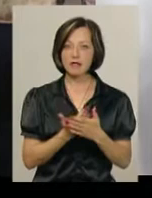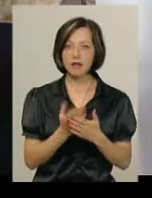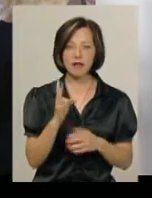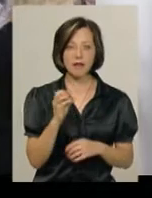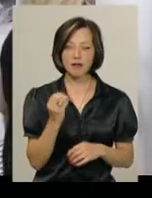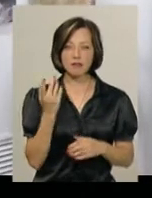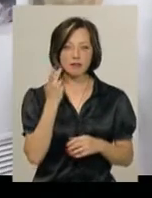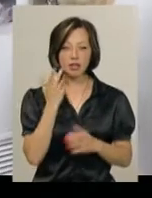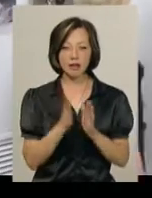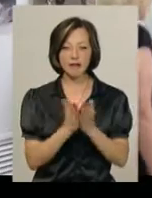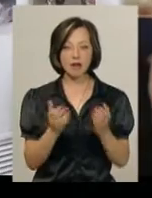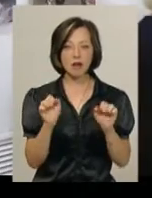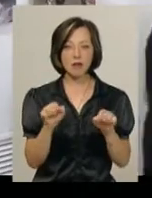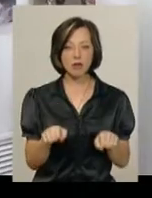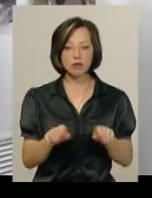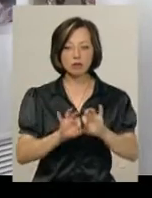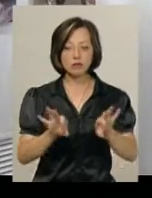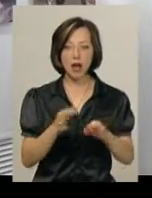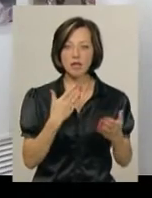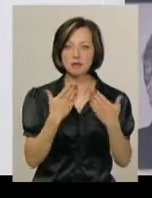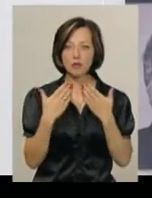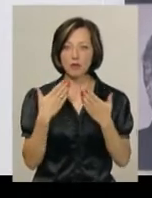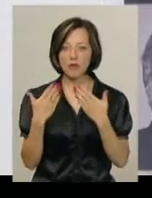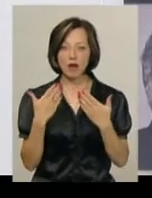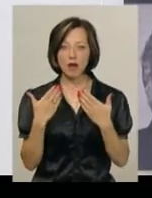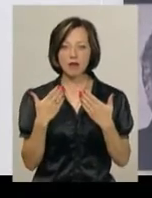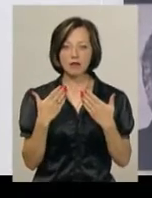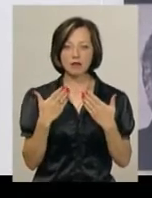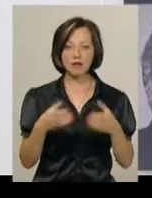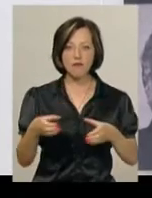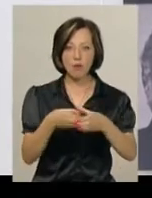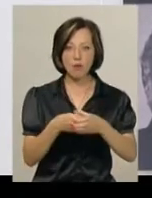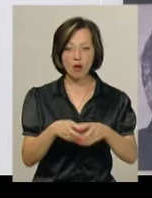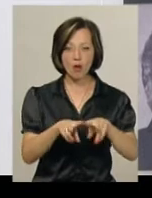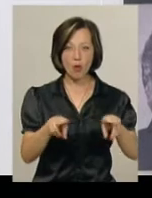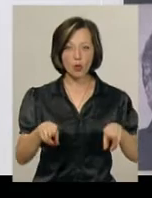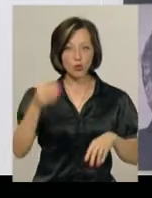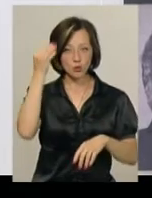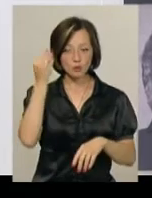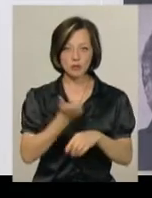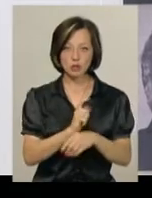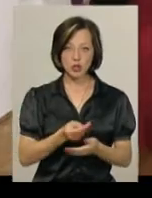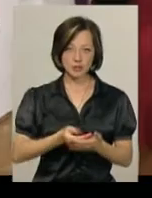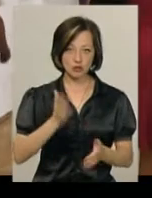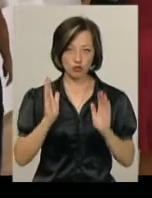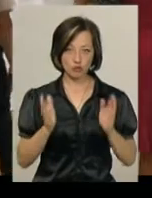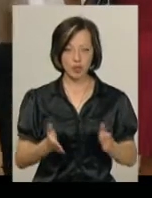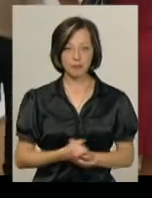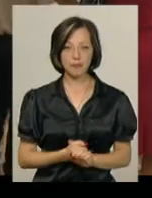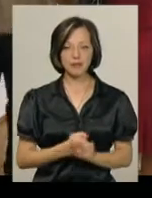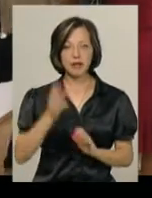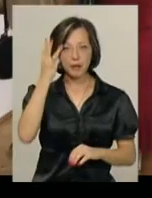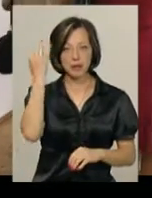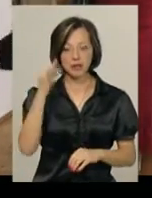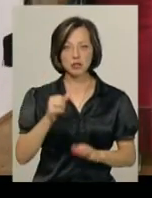завжди книга може відкрити, а от спілкування вколі однодумців, воно, напевно, більш цінніше буде. Хмельницький –